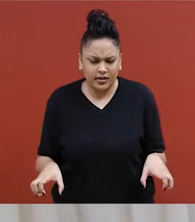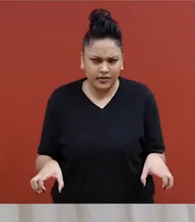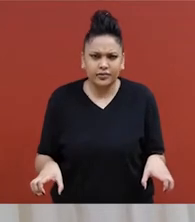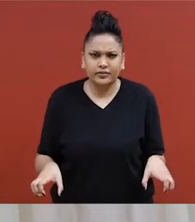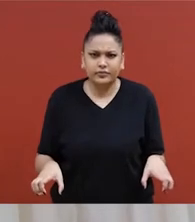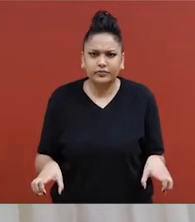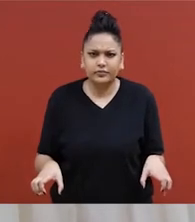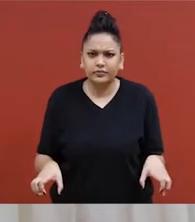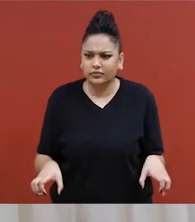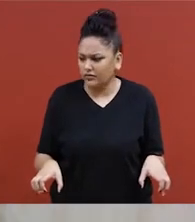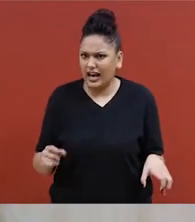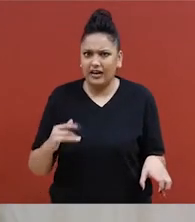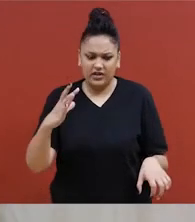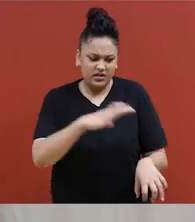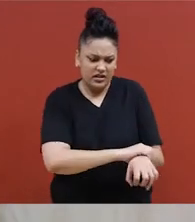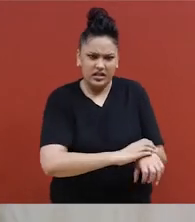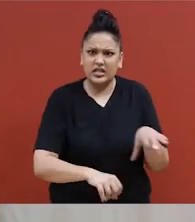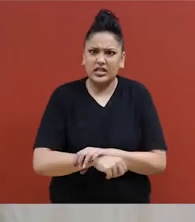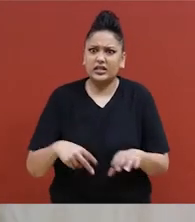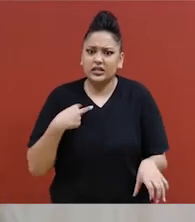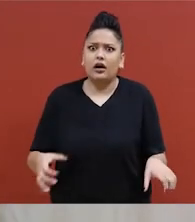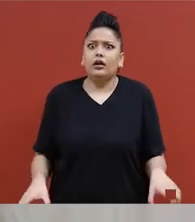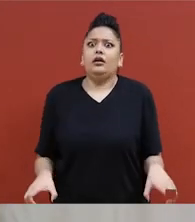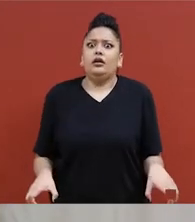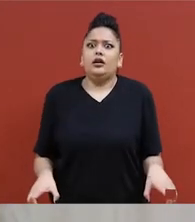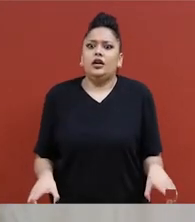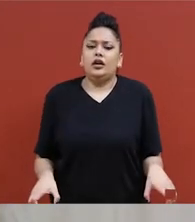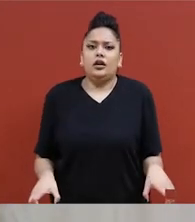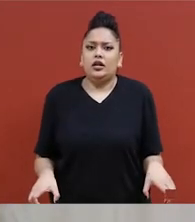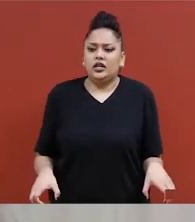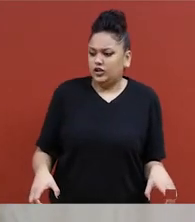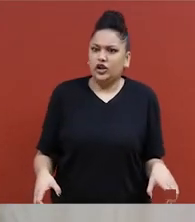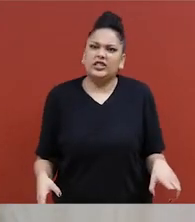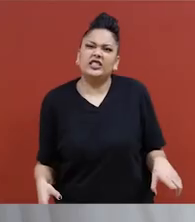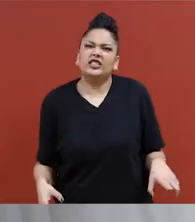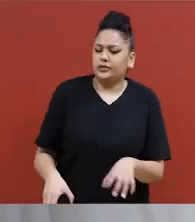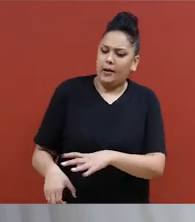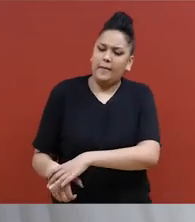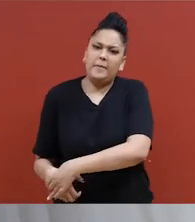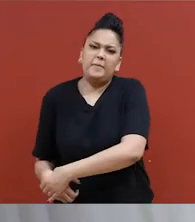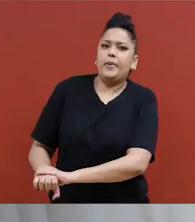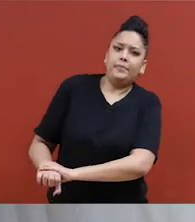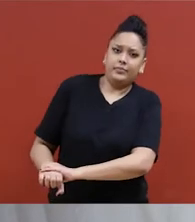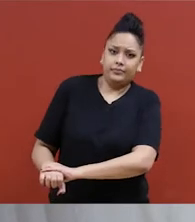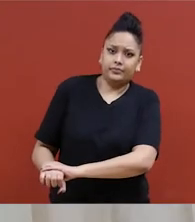Il est à l'intérieur du bras. Donc, c'est la direction dans laquelle mon bras va aller.